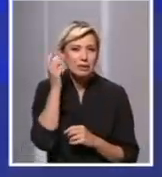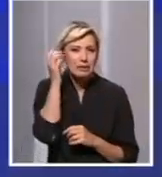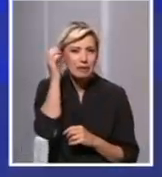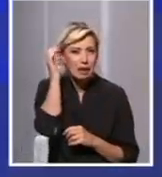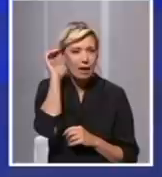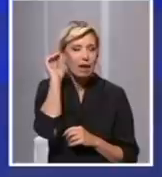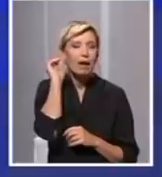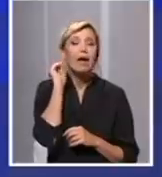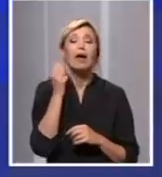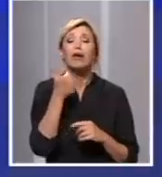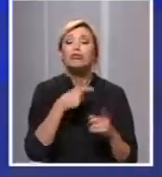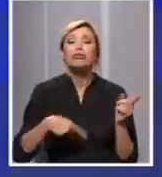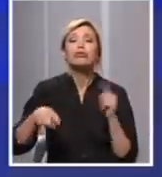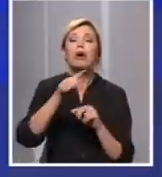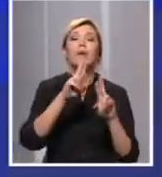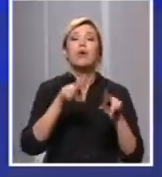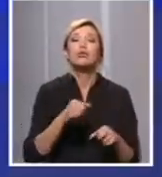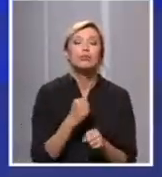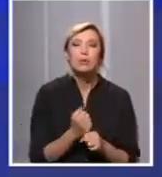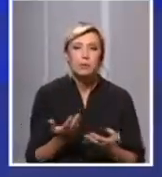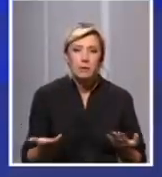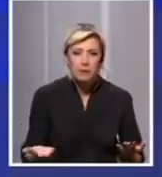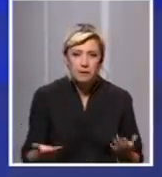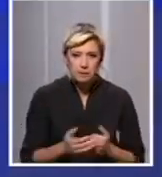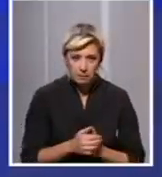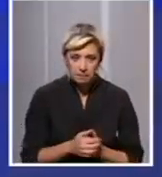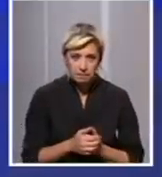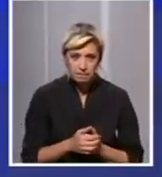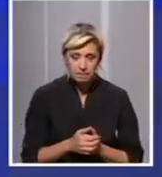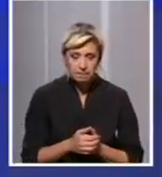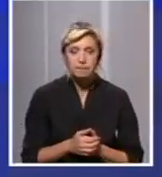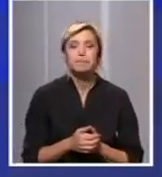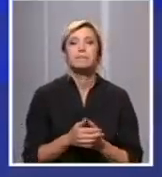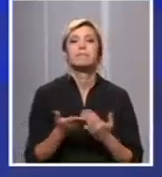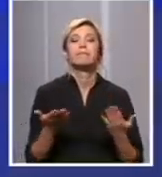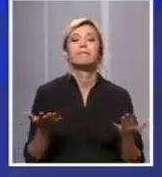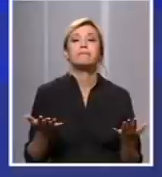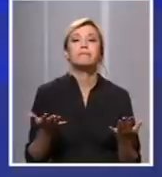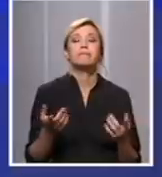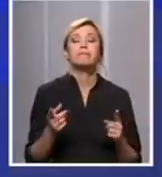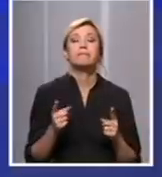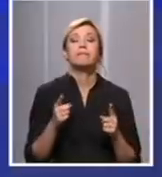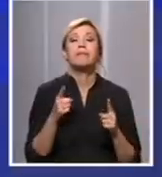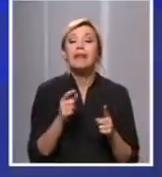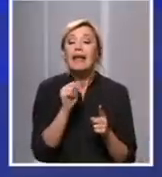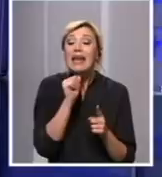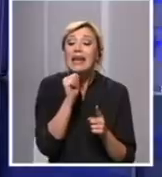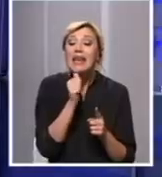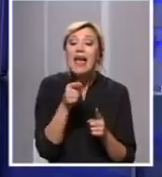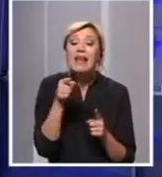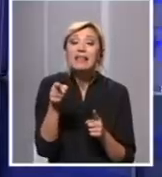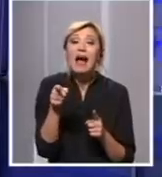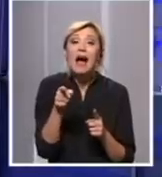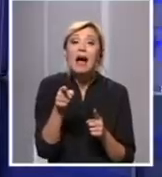šta mi svi možemo da učinimo? Da učinimo, da ne pružimo virusu u plodno